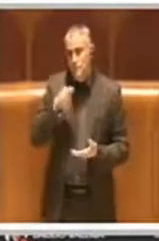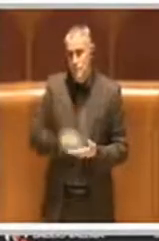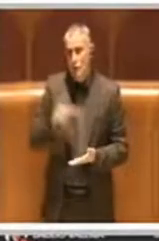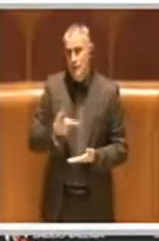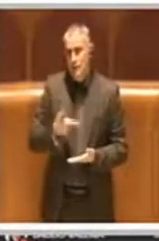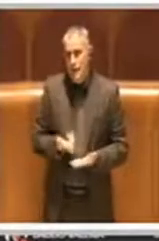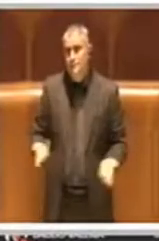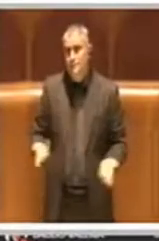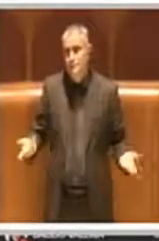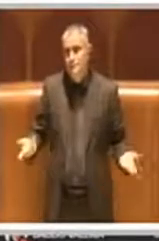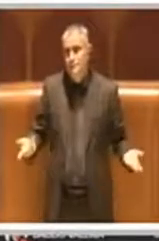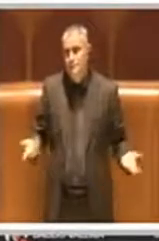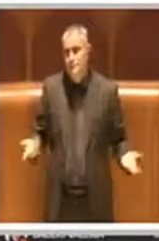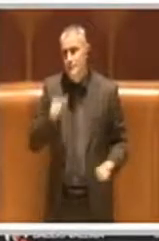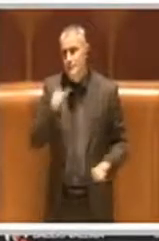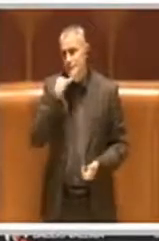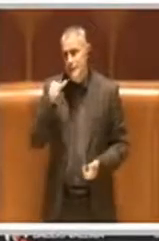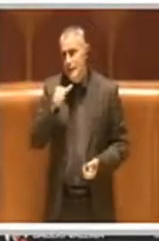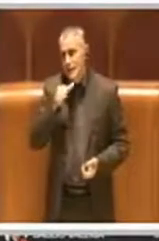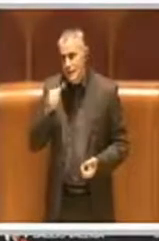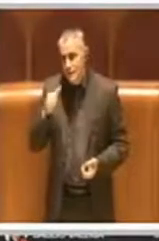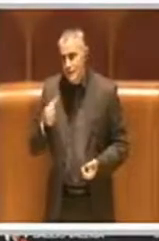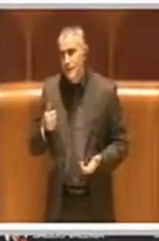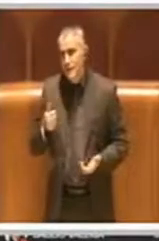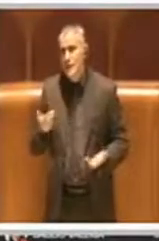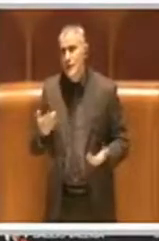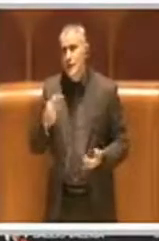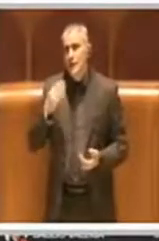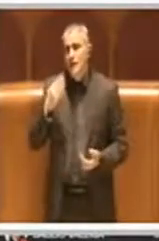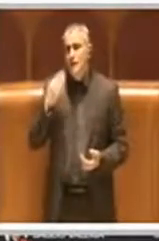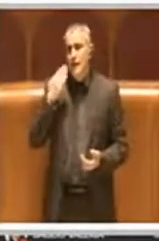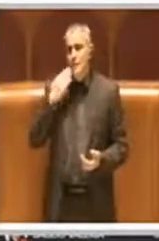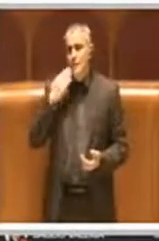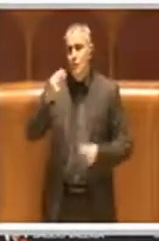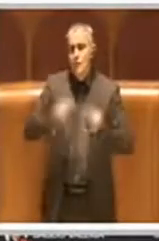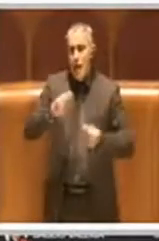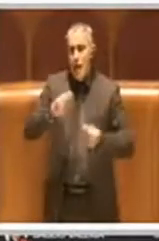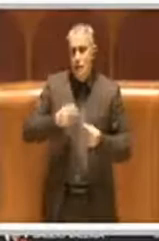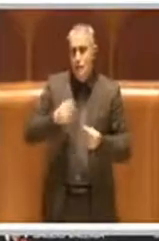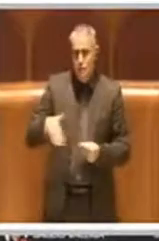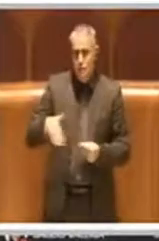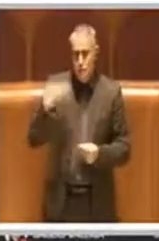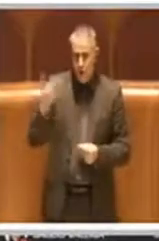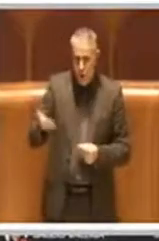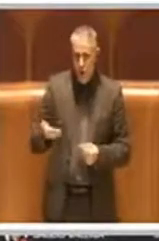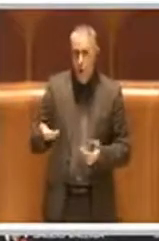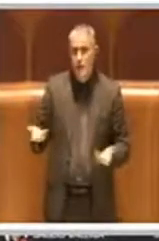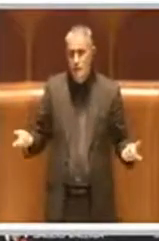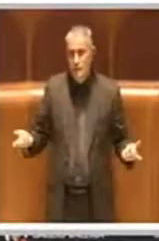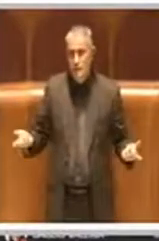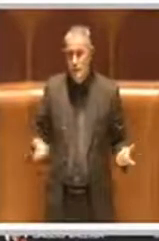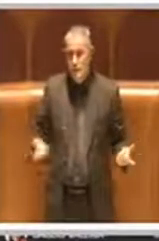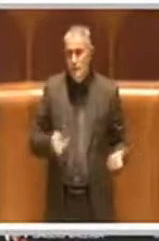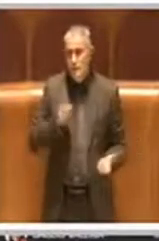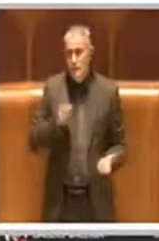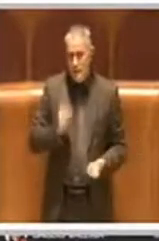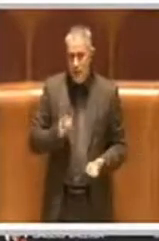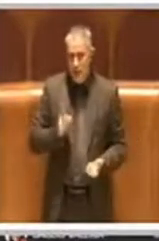riconoscere questi debiti fuori bilancio, anche per riportare un attimo,